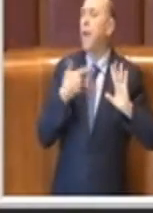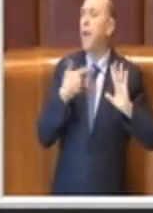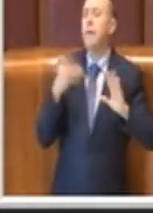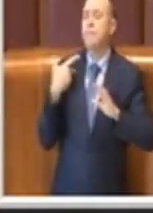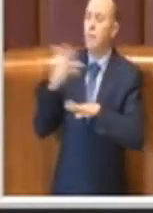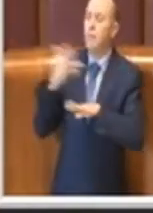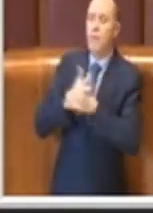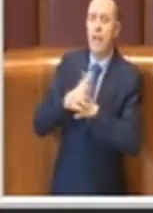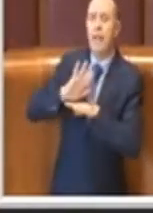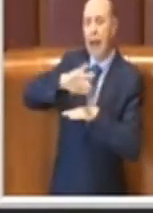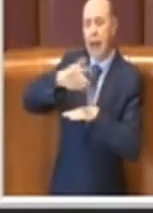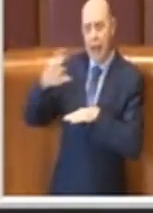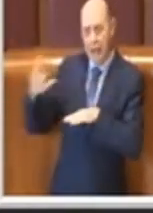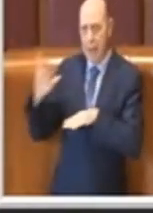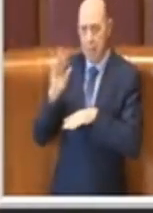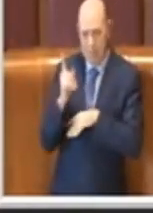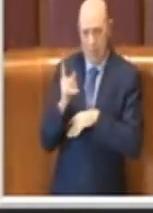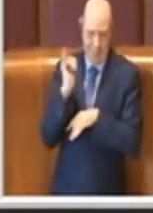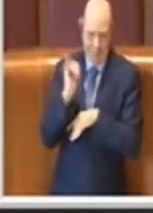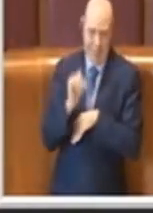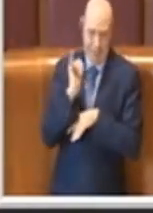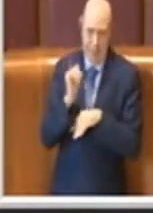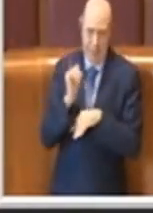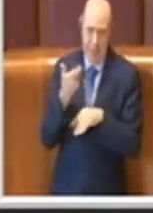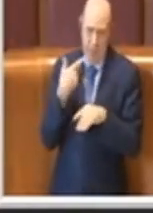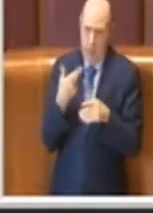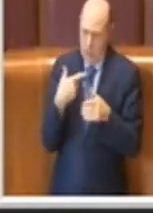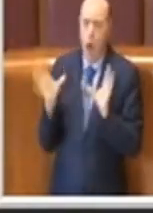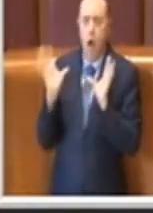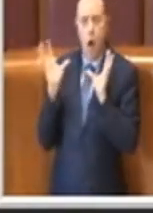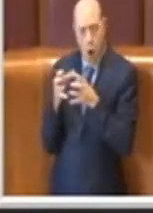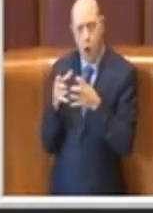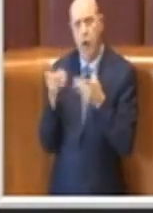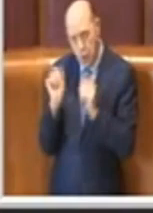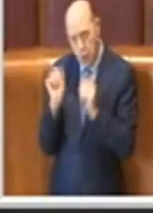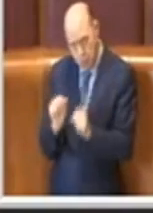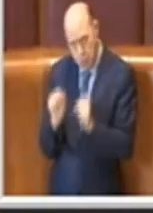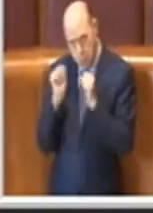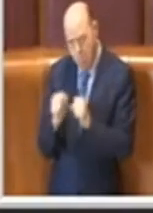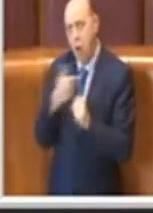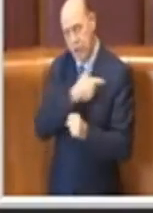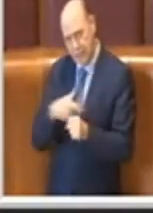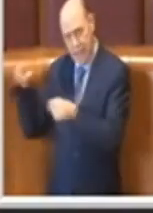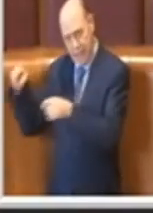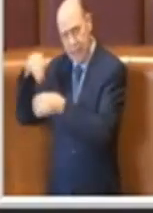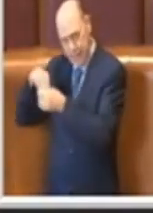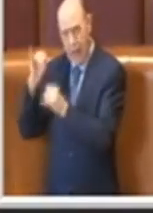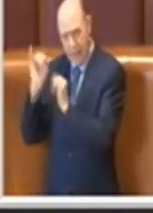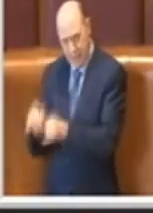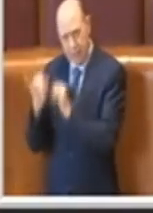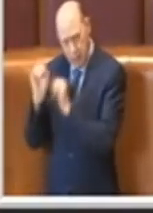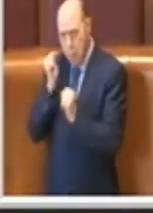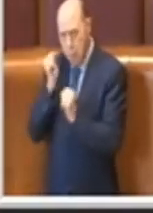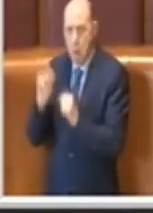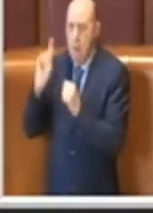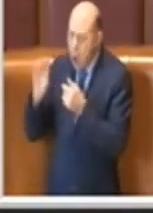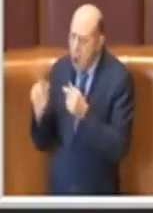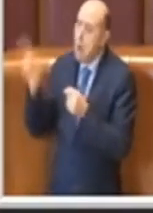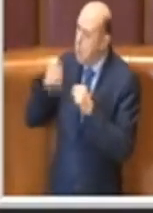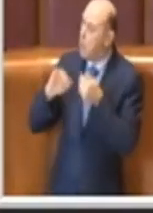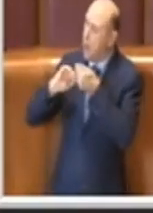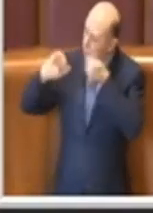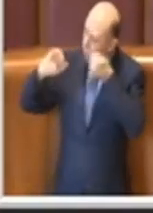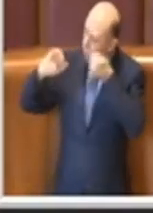'organo previsto che può indicare la sindaca e anzi possono lavorare